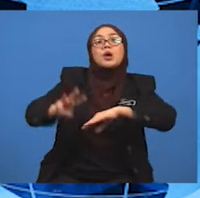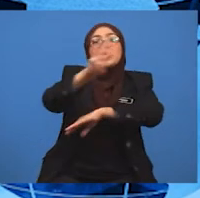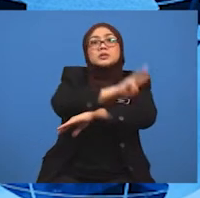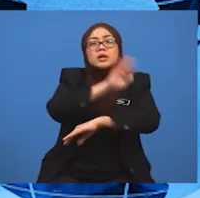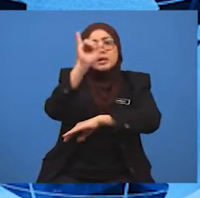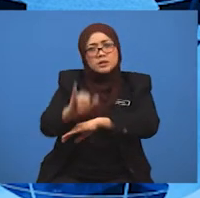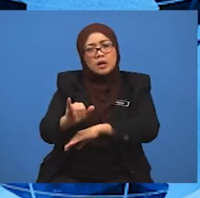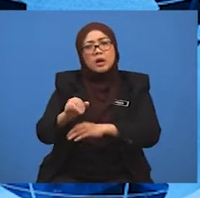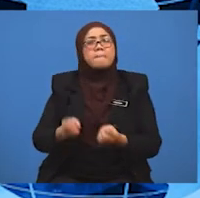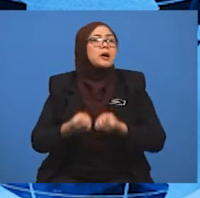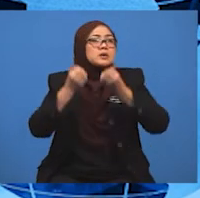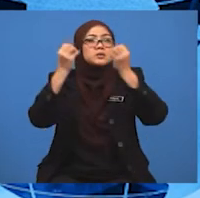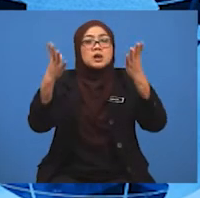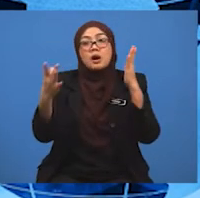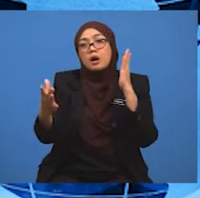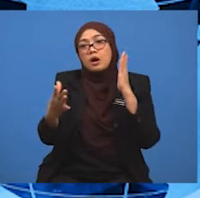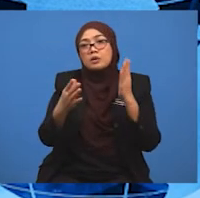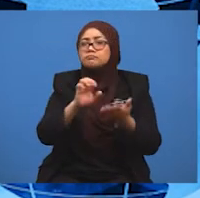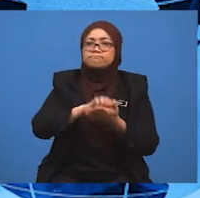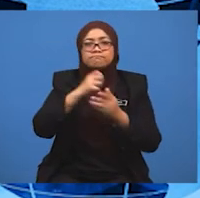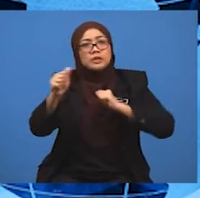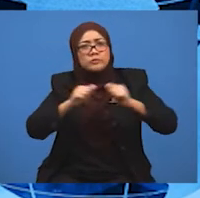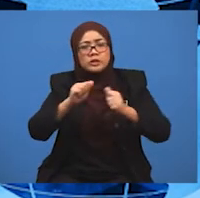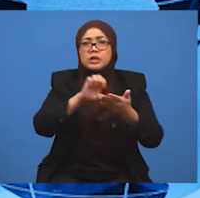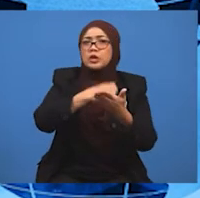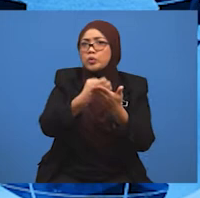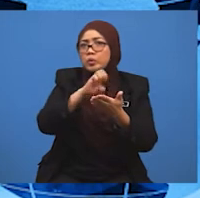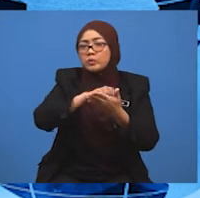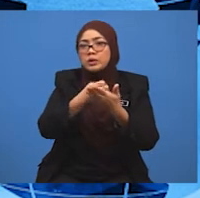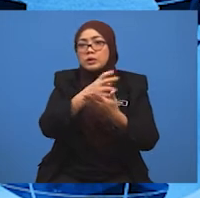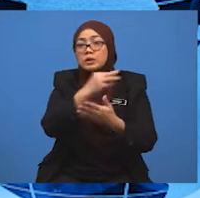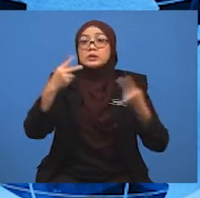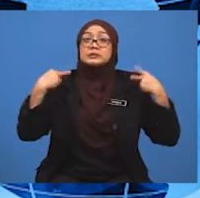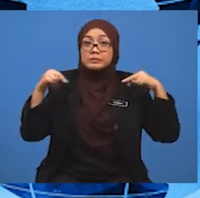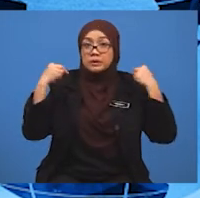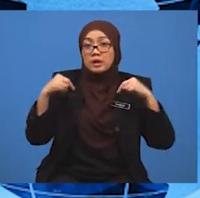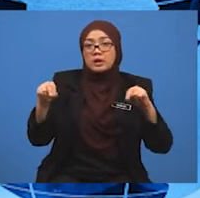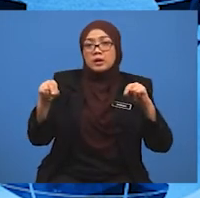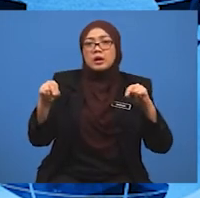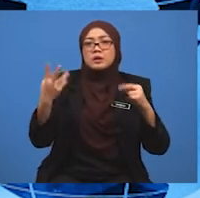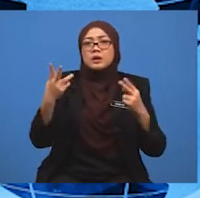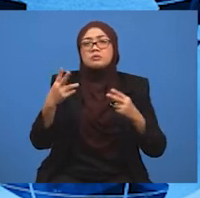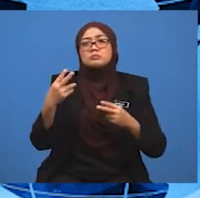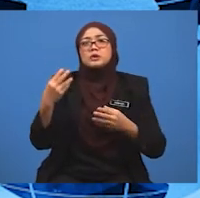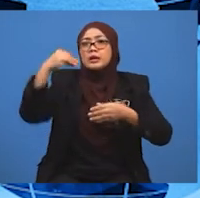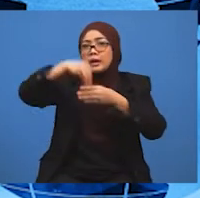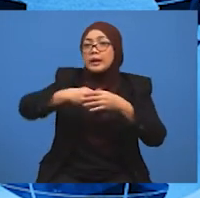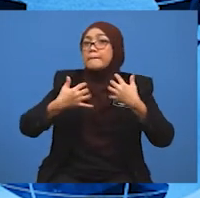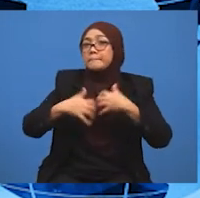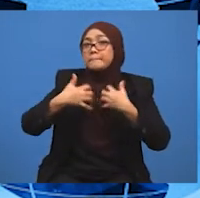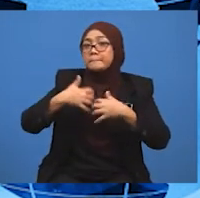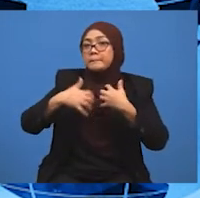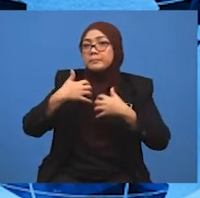dengan kegiatan ekonomi seperti perniagaan, perdagangan, perindustrian dan